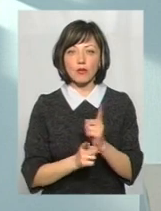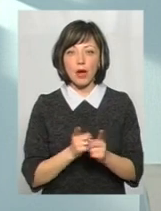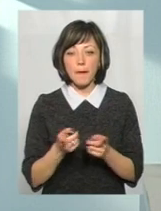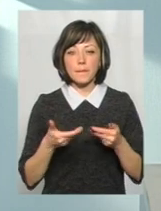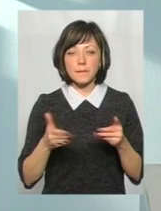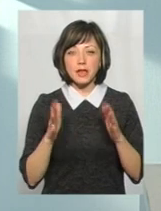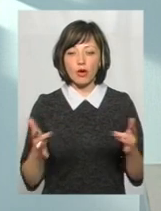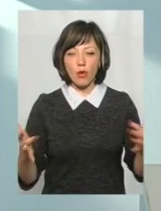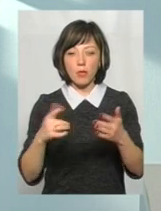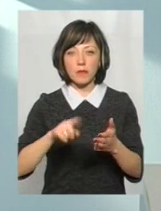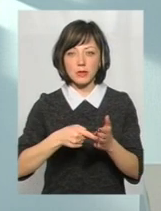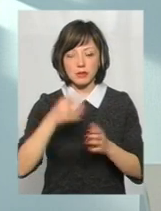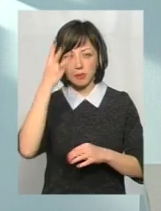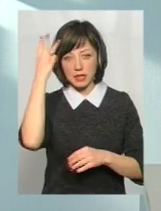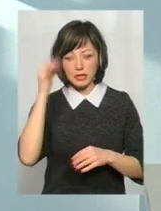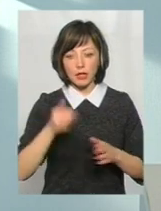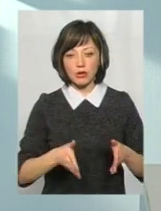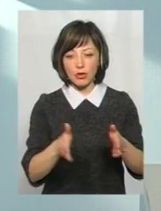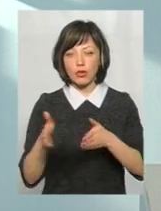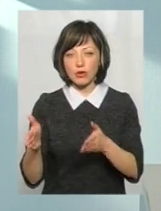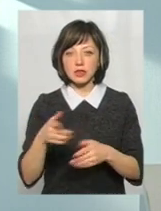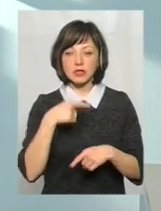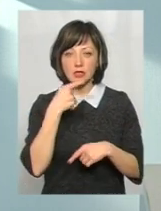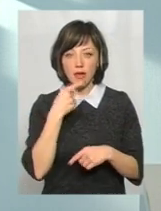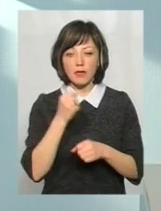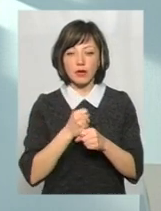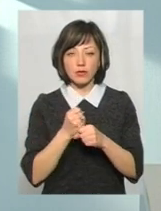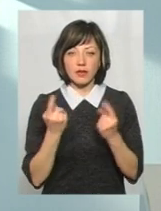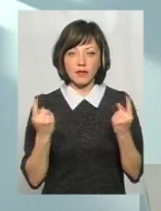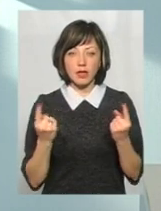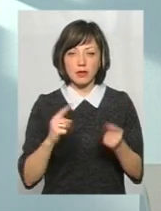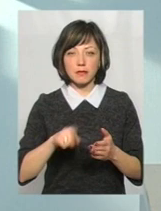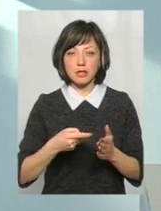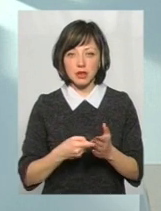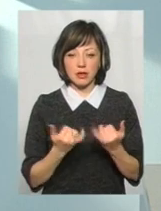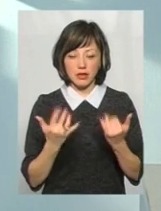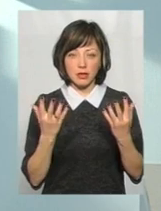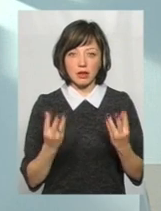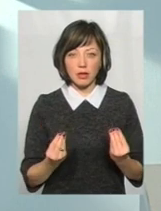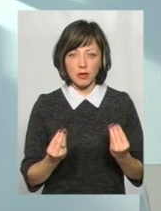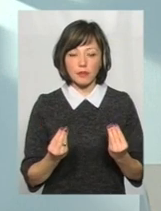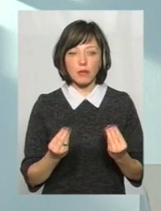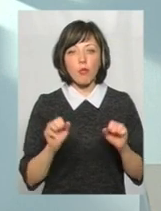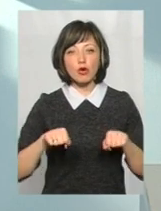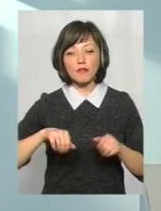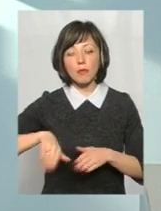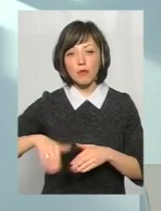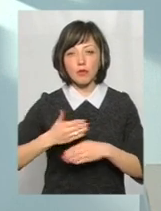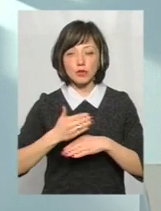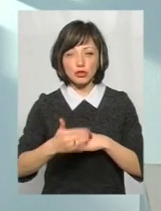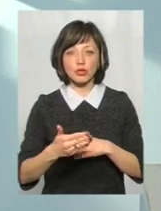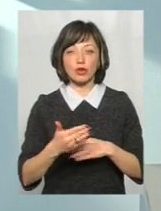охоплюємо тільки зараз місто Хмельницький, ті траси, про які я сказав, і відпрацювання, все ж таки, великі міста на даний час поки охоплюємо. Можливо, потім, коли